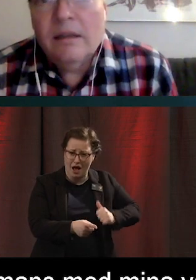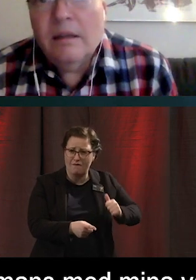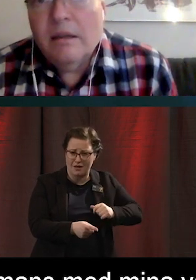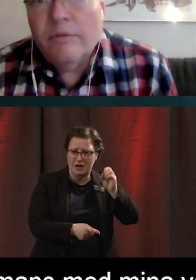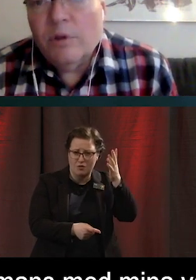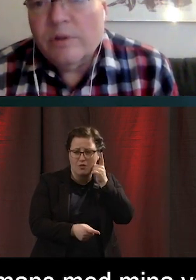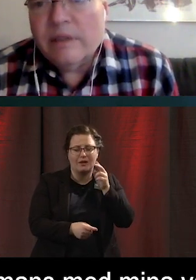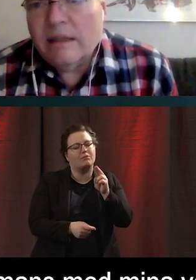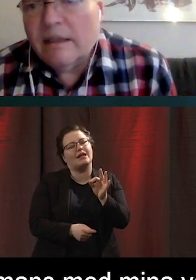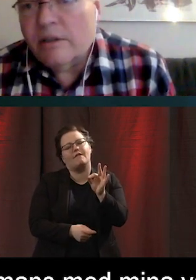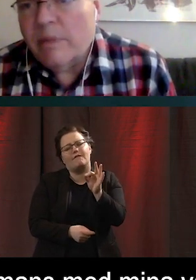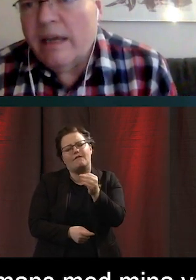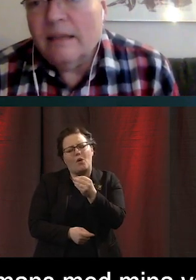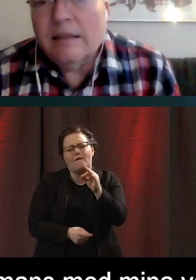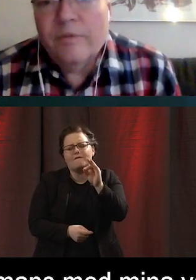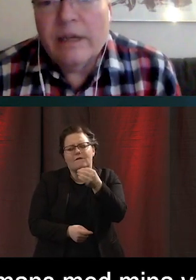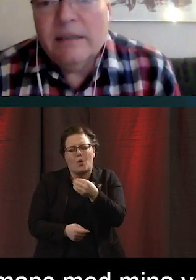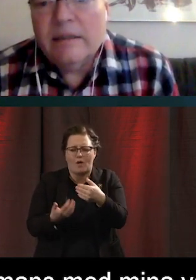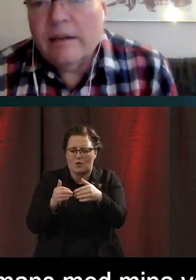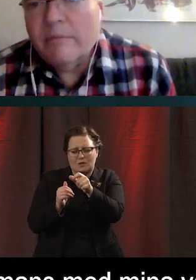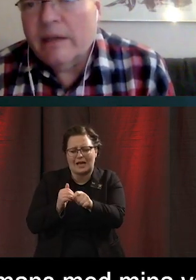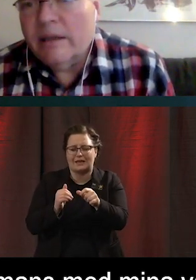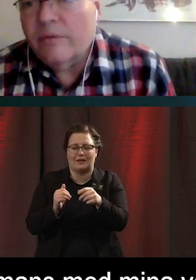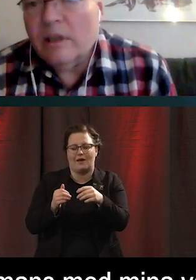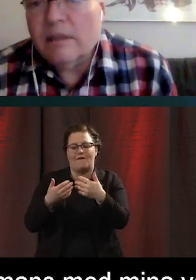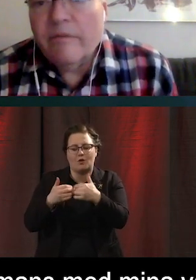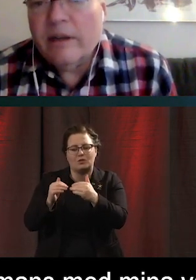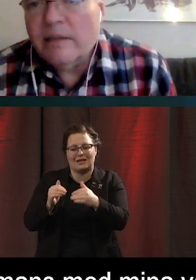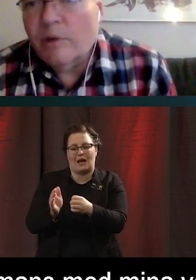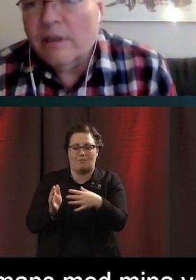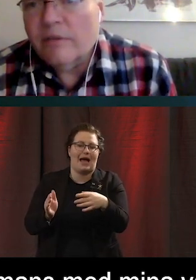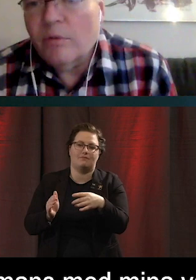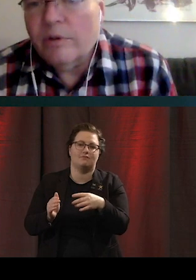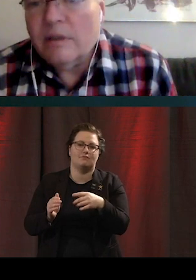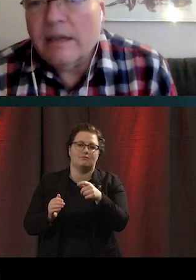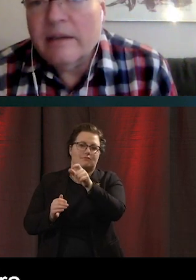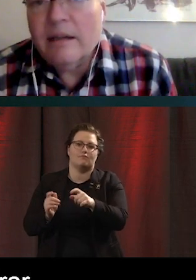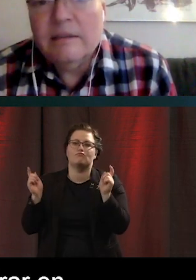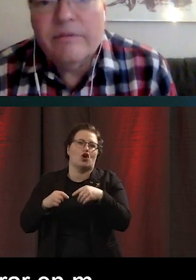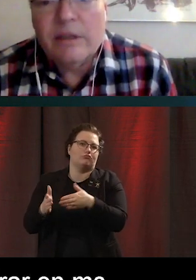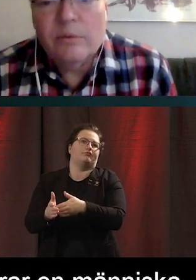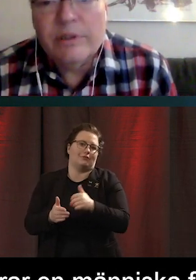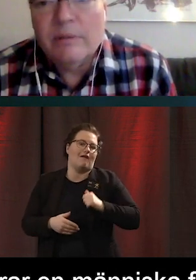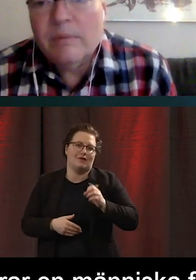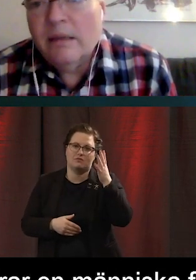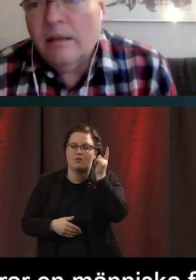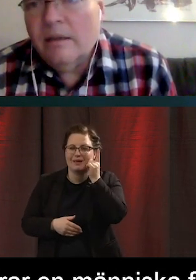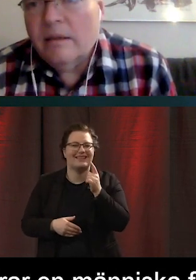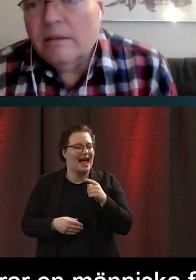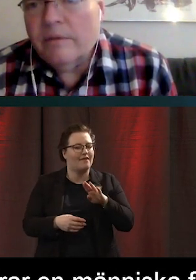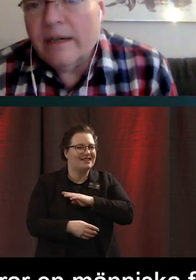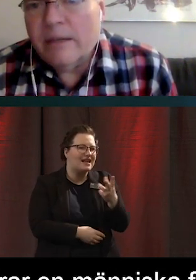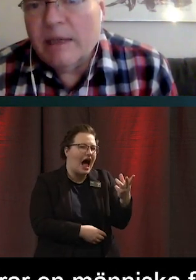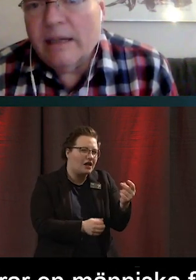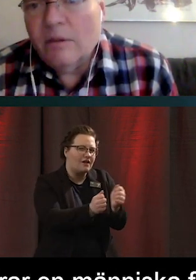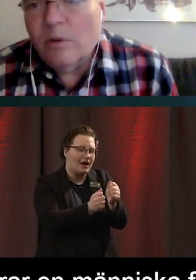funktionsnedsättningar som helt förhindrar en människa från att använda en smarttelefon. Utan här är det andra faktorer som